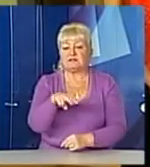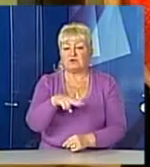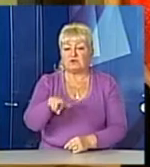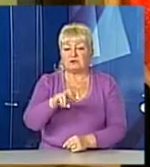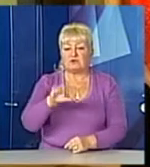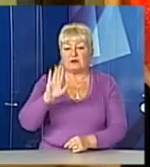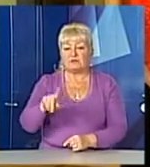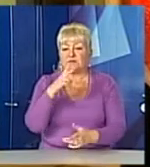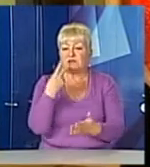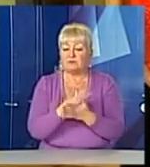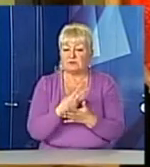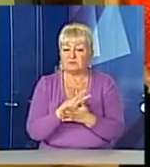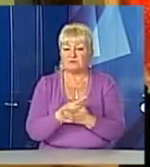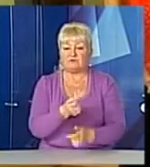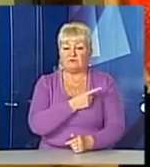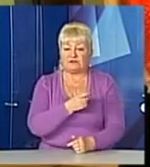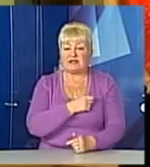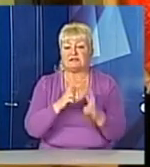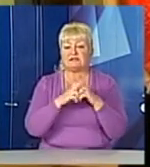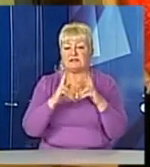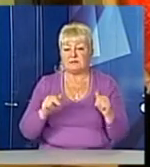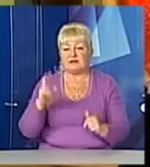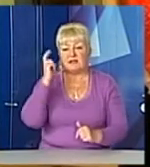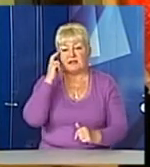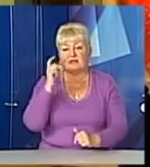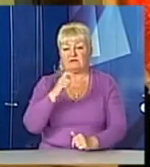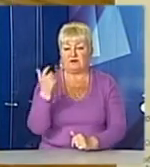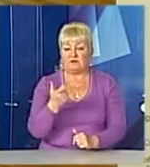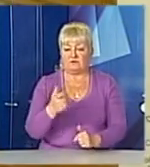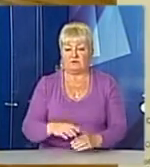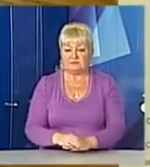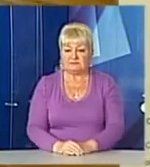Опісля її продемонструють в Одесі, Дніпрі, Києві та Харкові.